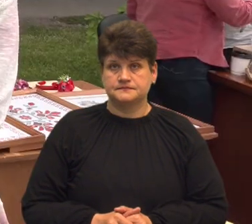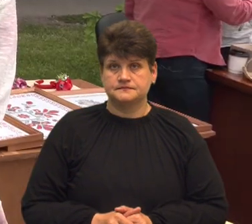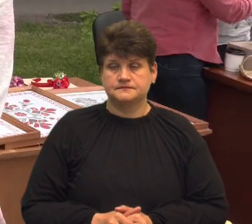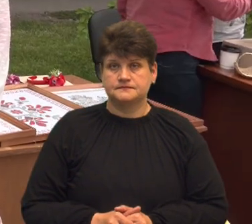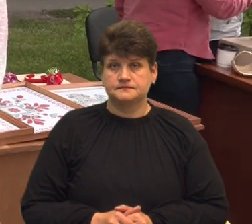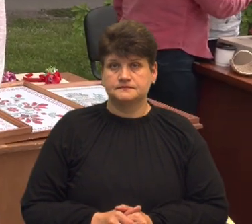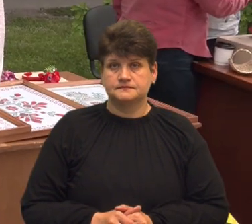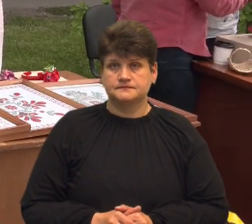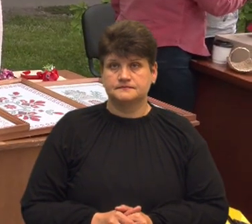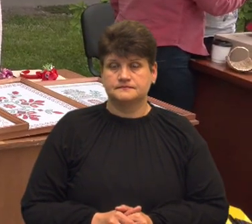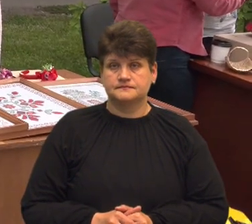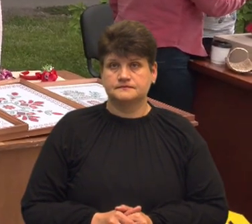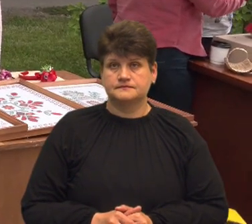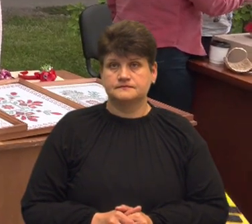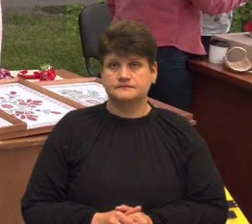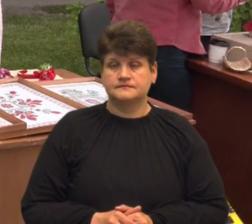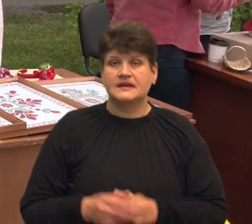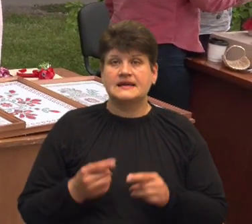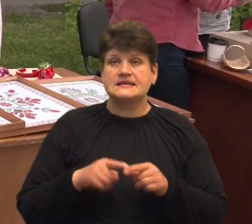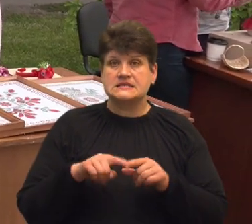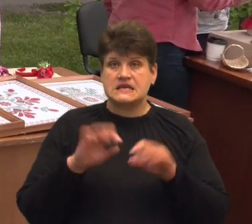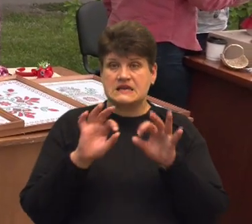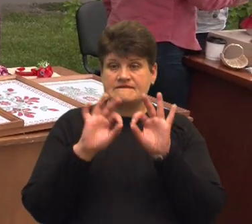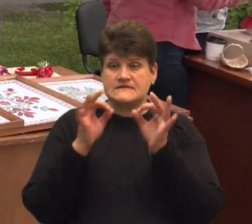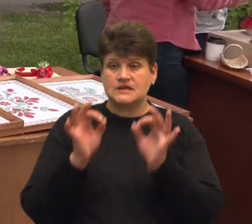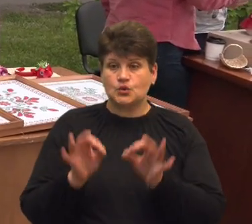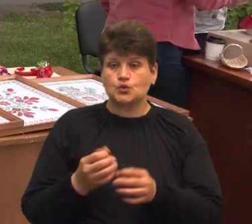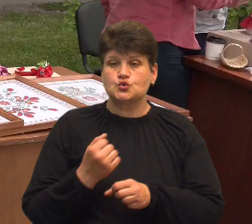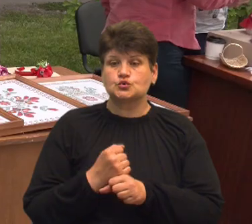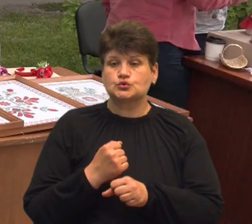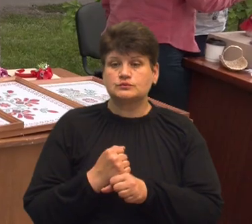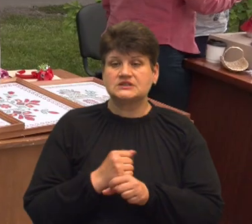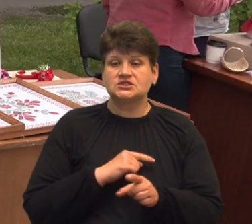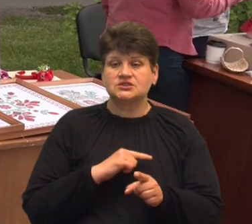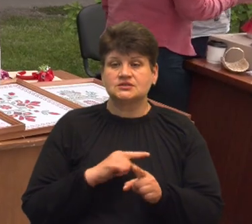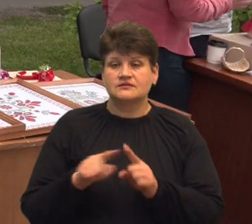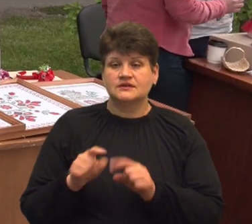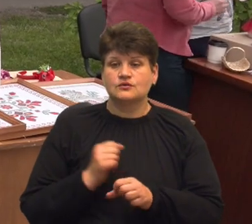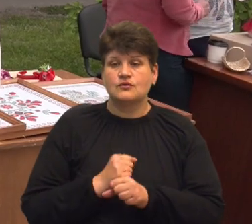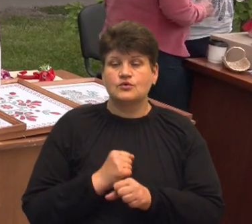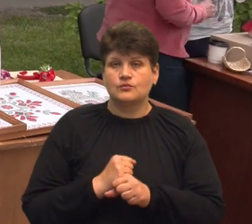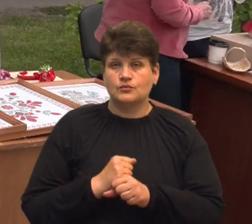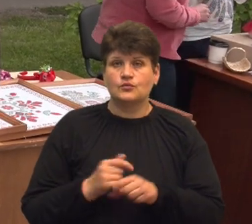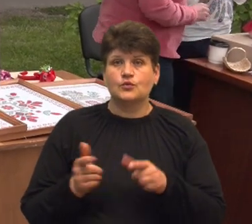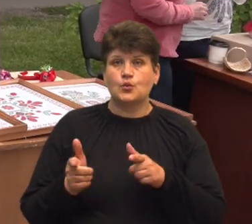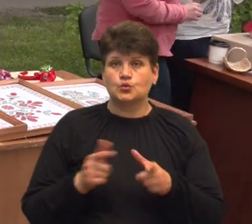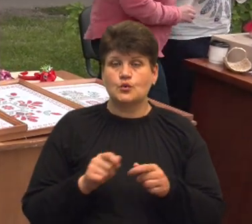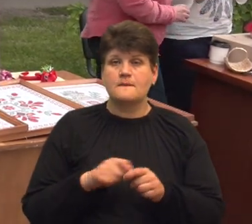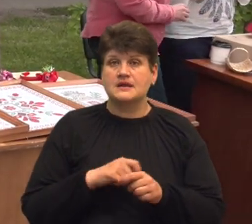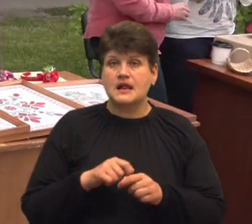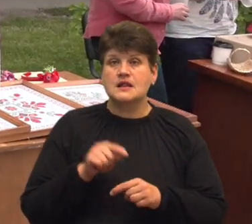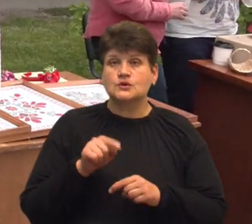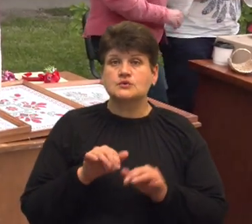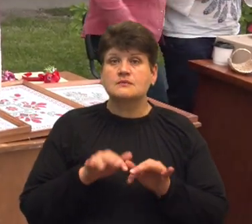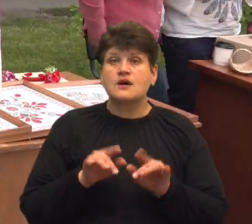«Цей віночок взагалі зробився дуже швидко в роботі, коли готовий матеріал. Але тут справа в тому,